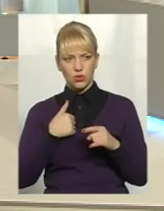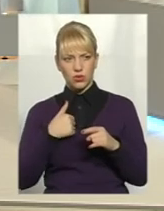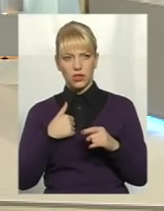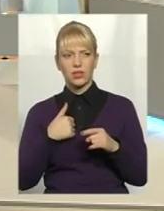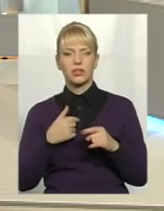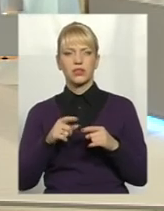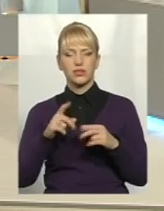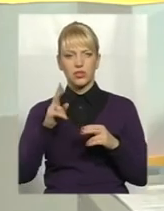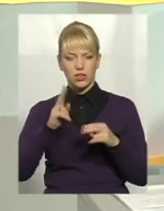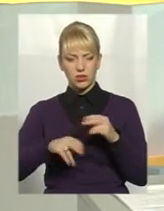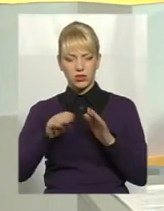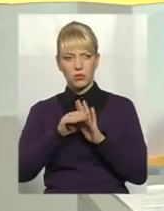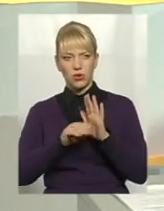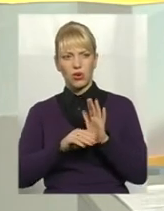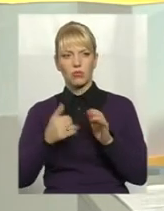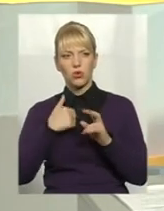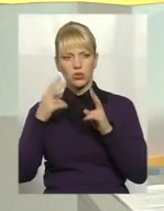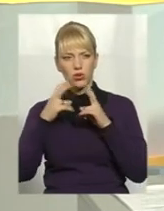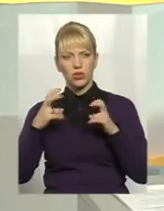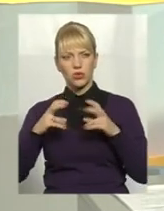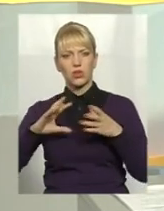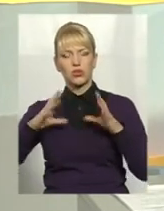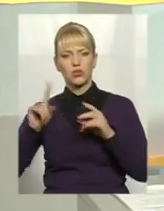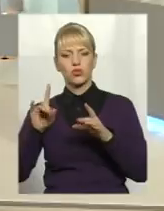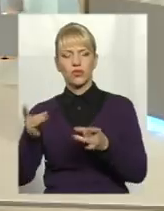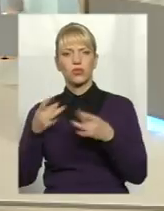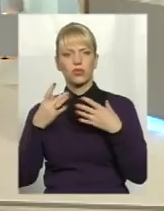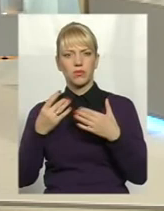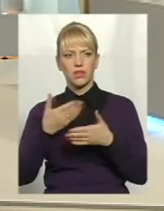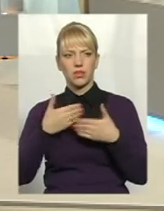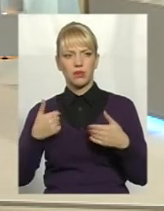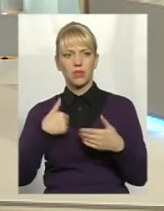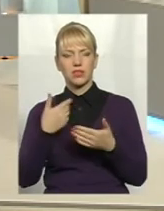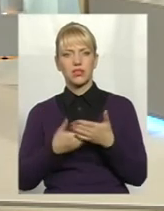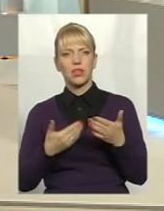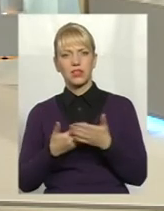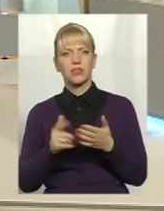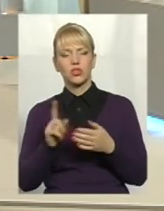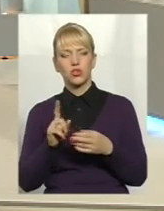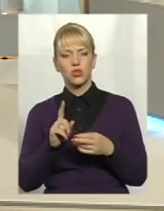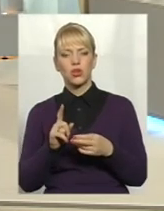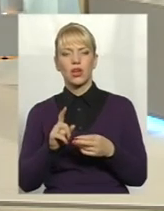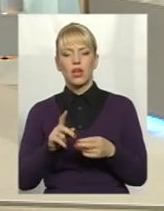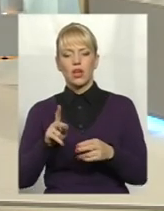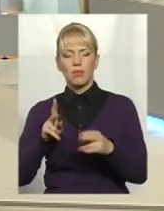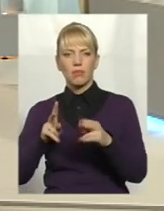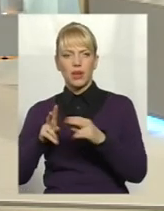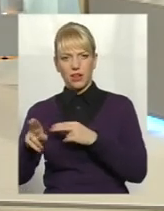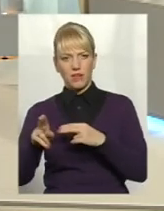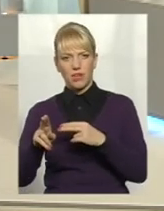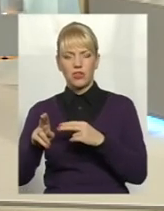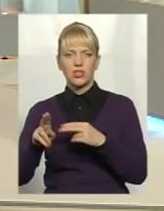сказати, що аналізуючи те, про що ви розповідали, от мені здається, що перериваючи зв'язки із таким,